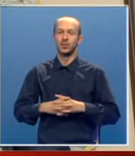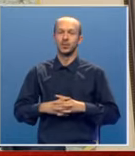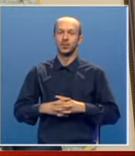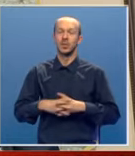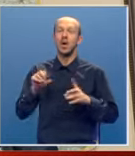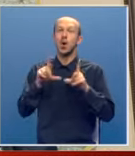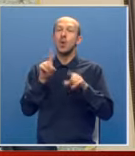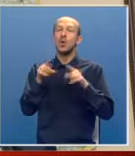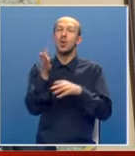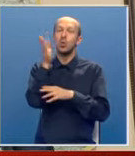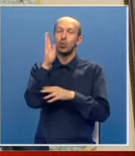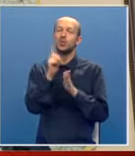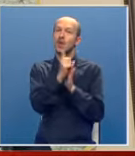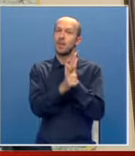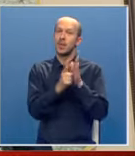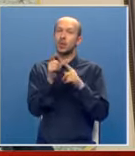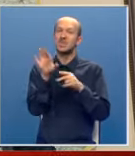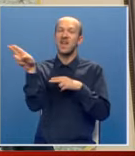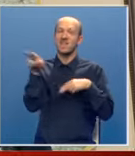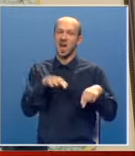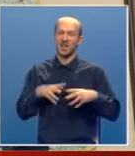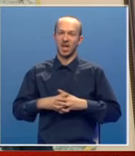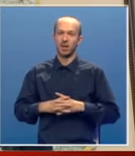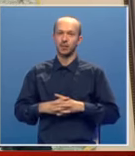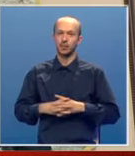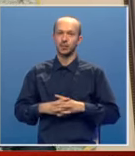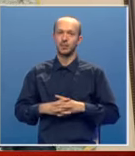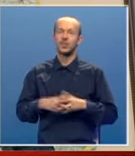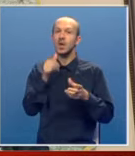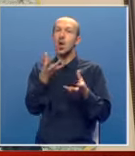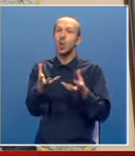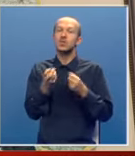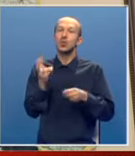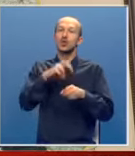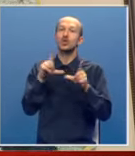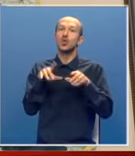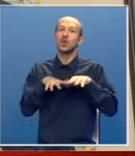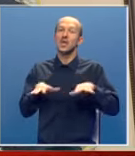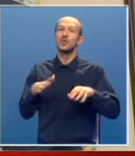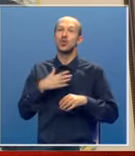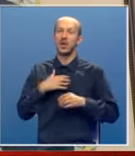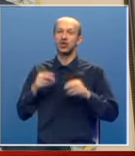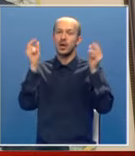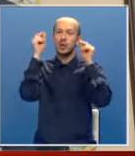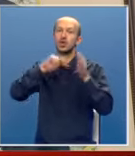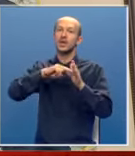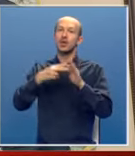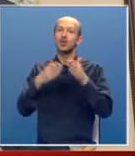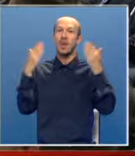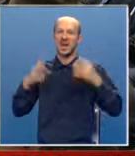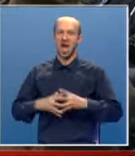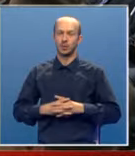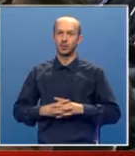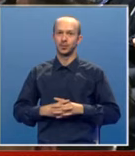u nekom budućem periodu se vrate i da uzmu učešće u razvoju našeg naučno-tehnološkog